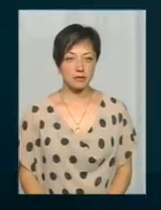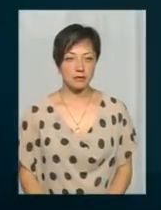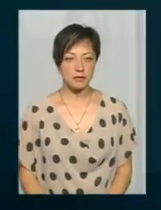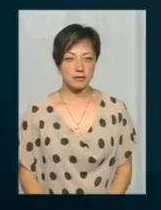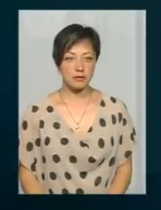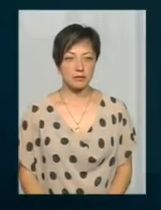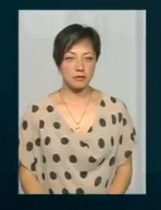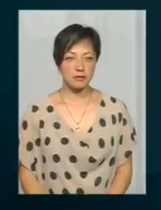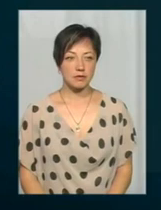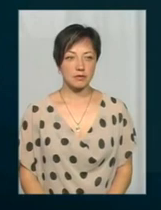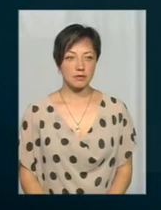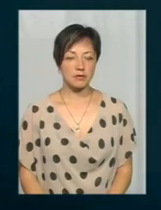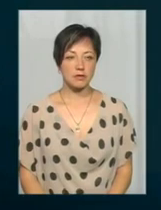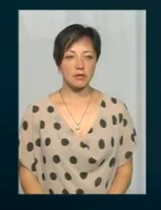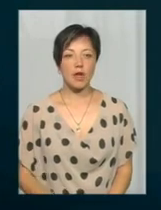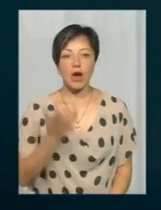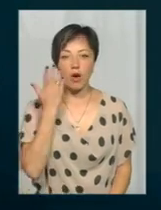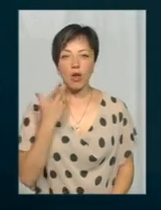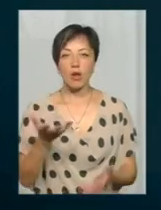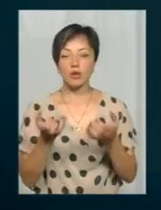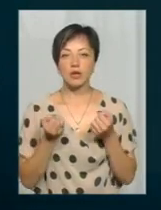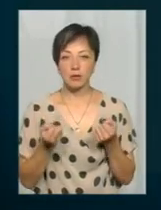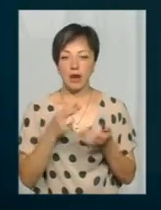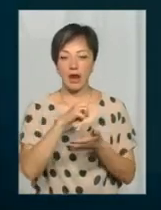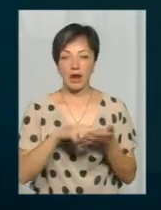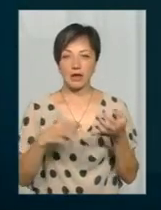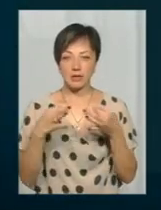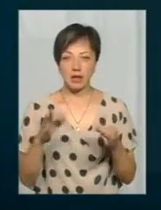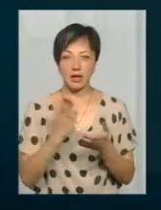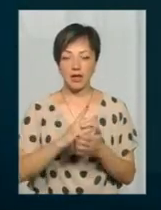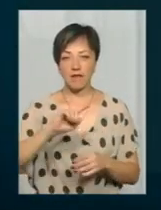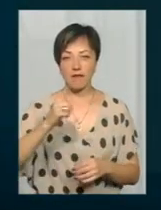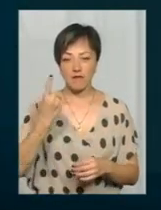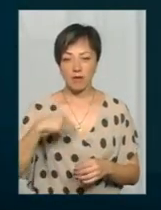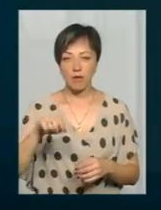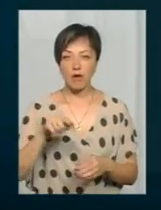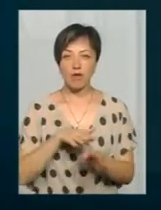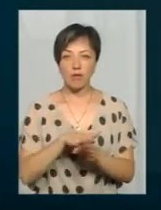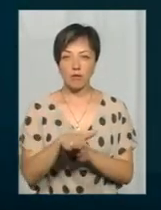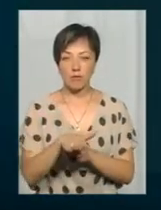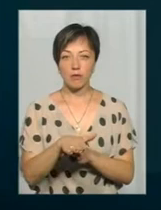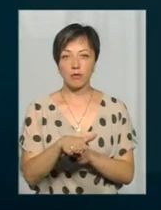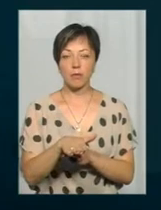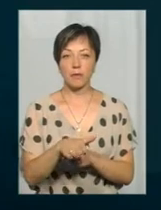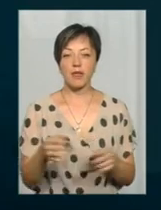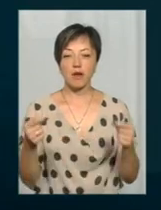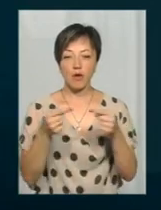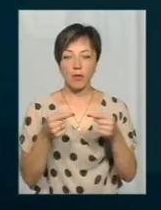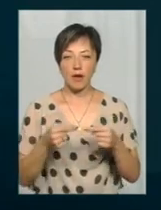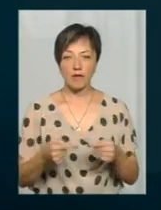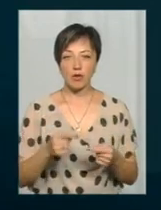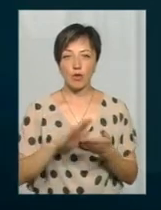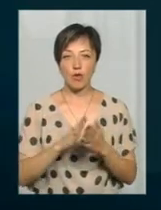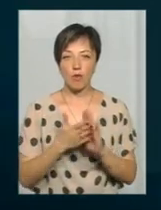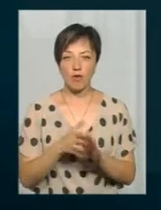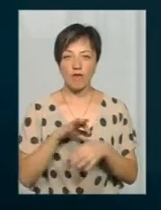Коли ми тримуємо ліцензію, є вимога дотримуватися в цілі умов. Є певні цілі умови, введені